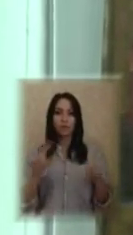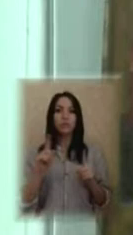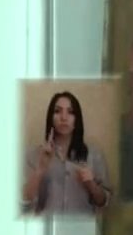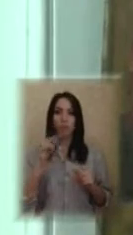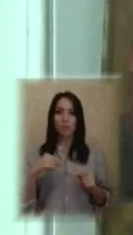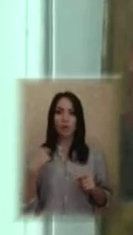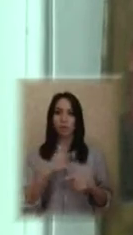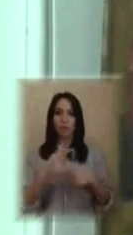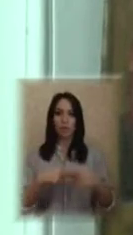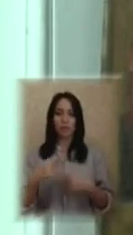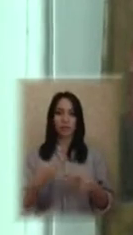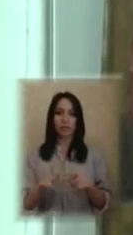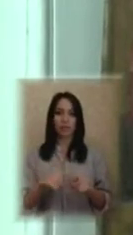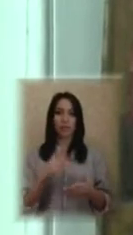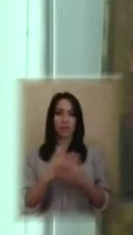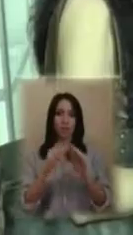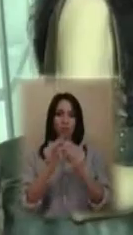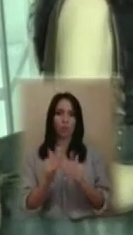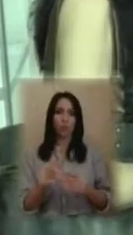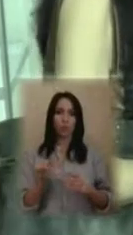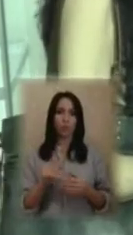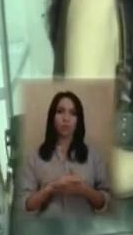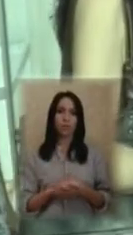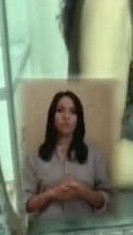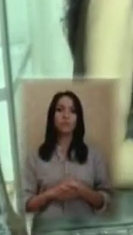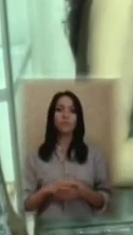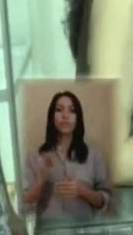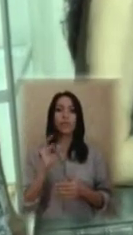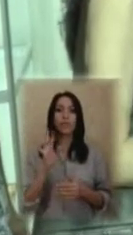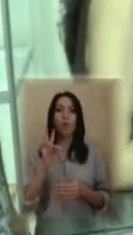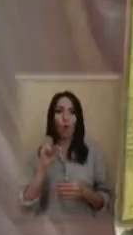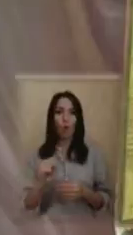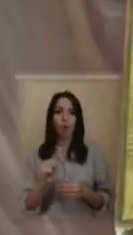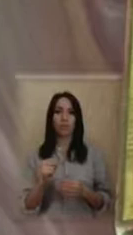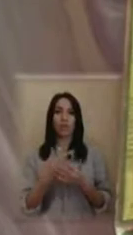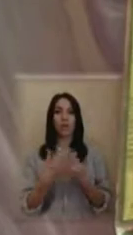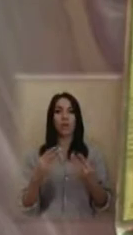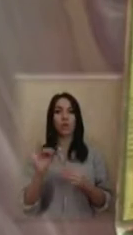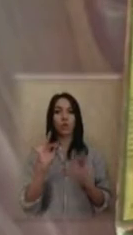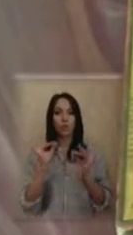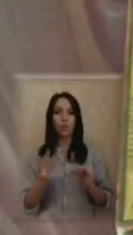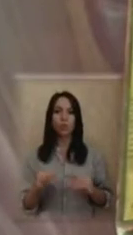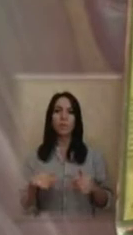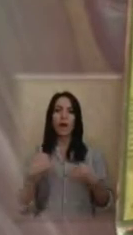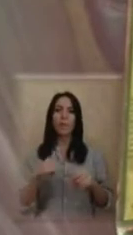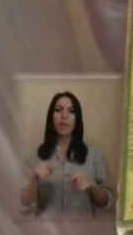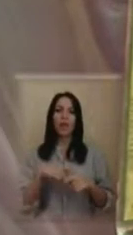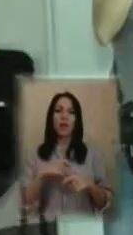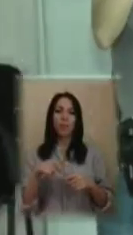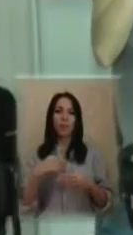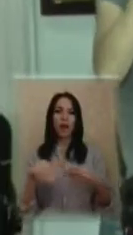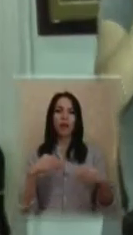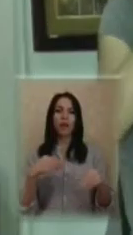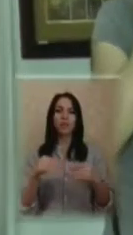таке є. Цікаво подивитися. Ікони, декоративно-прикладне мистецтво, металопласти, культова скульптура. Всі ці